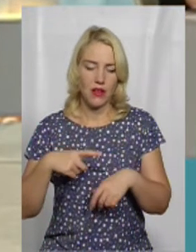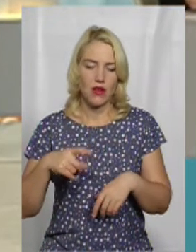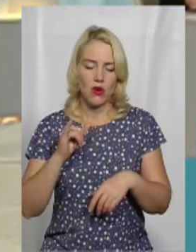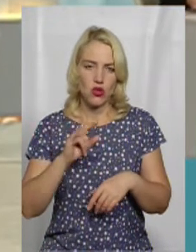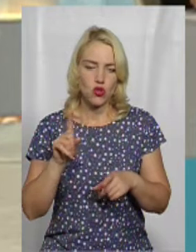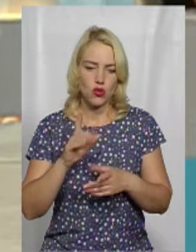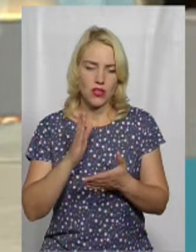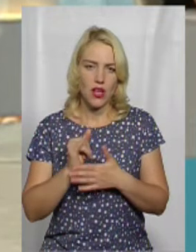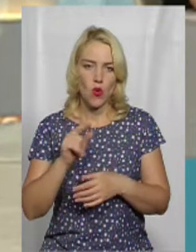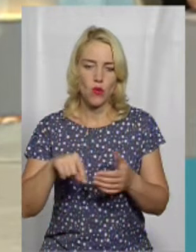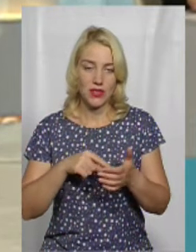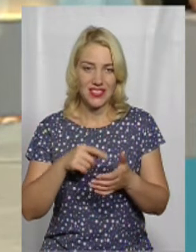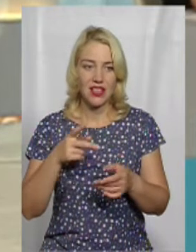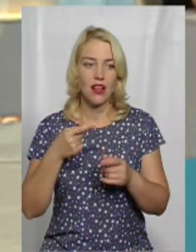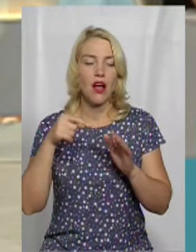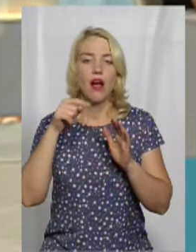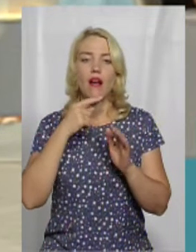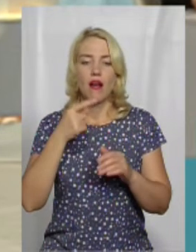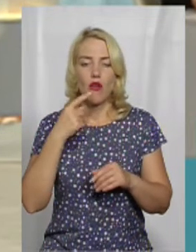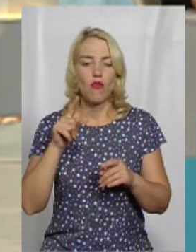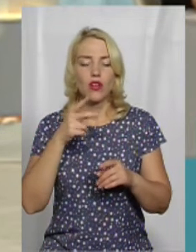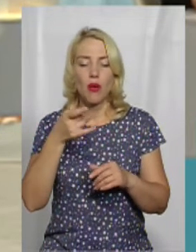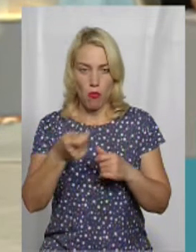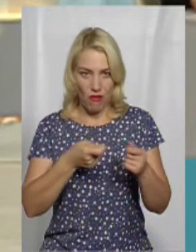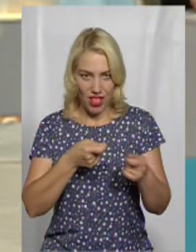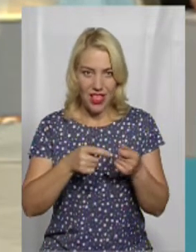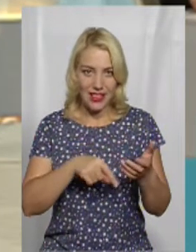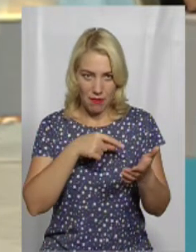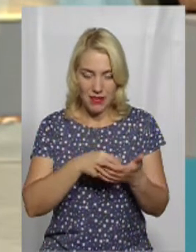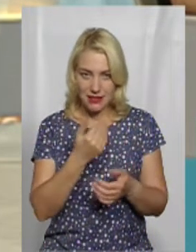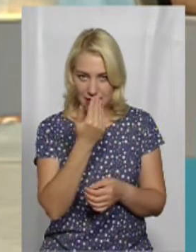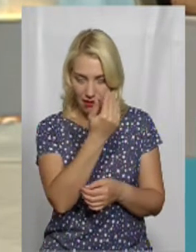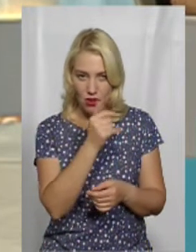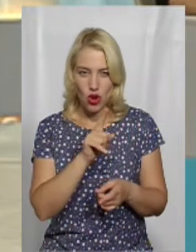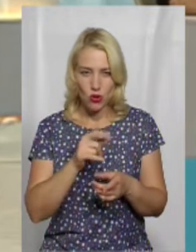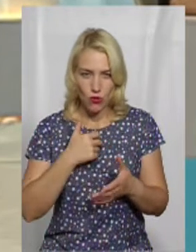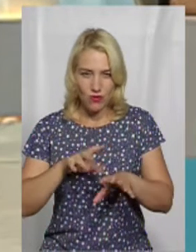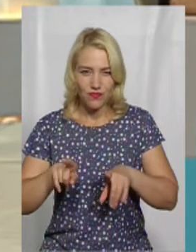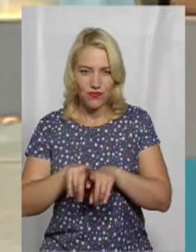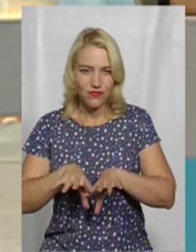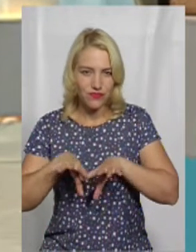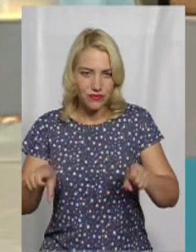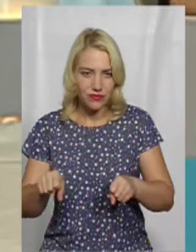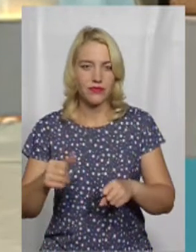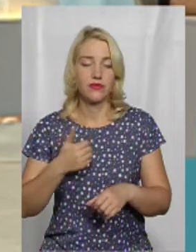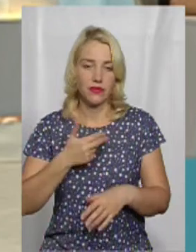відбувається в ньому. Влада місті – це мається на вазі владу Хмельницького і гроші Хмельницького? Так, тобто так.